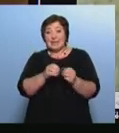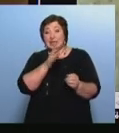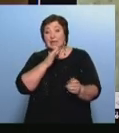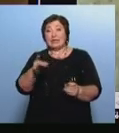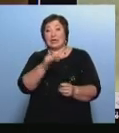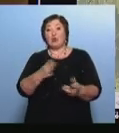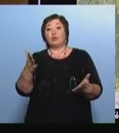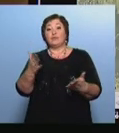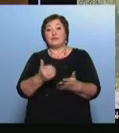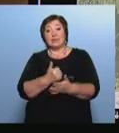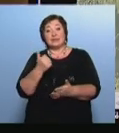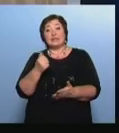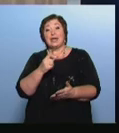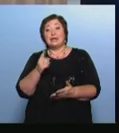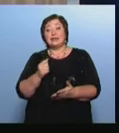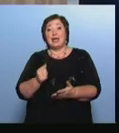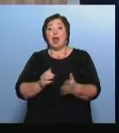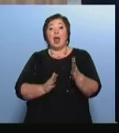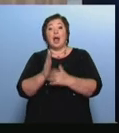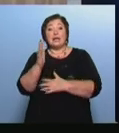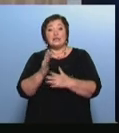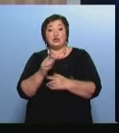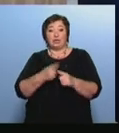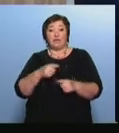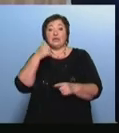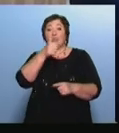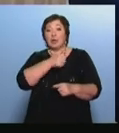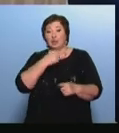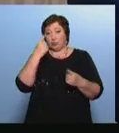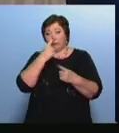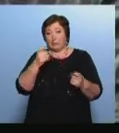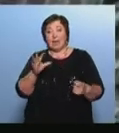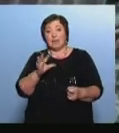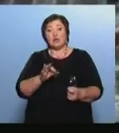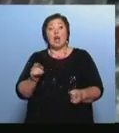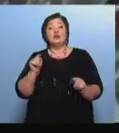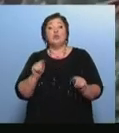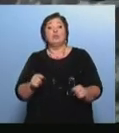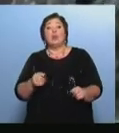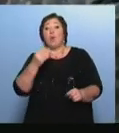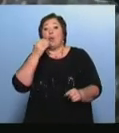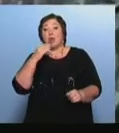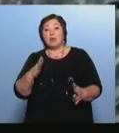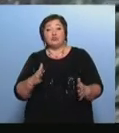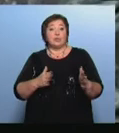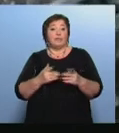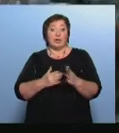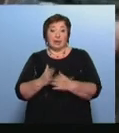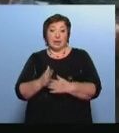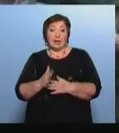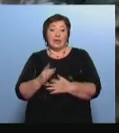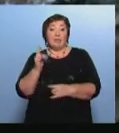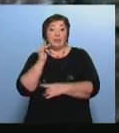за лесничество В этом году актуализируют информацию о фондах, возрасте и качестве деревьев на территории 9